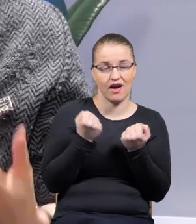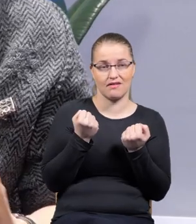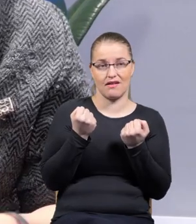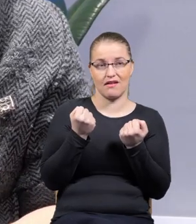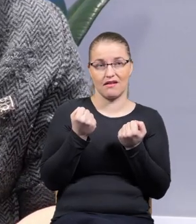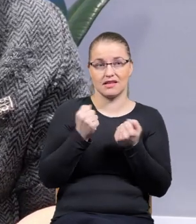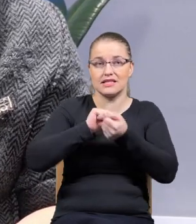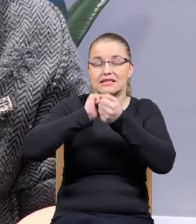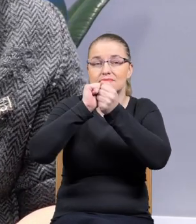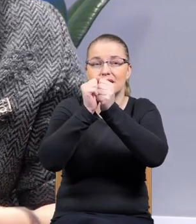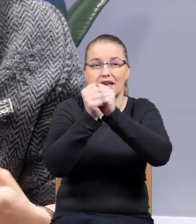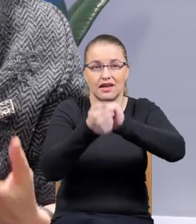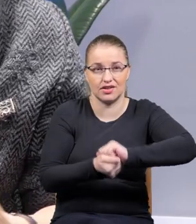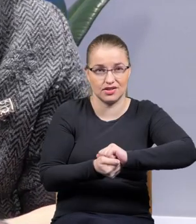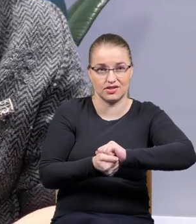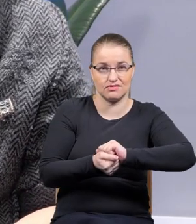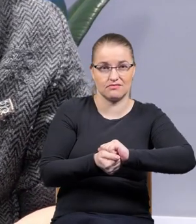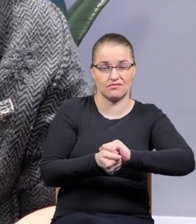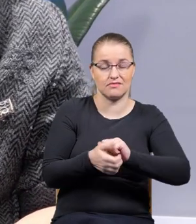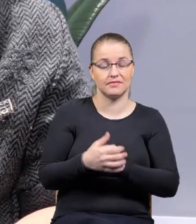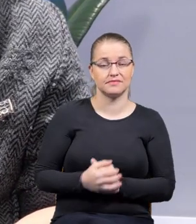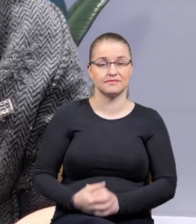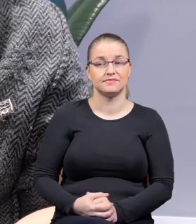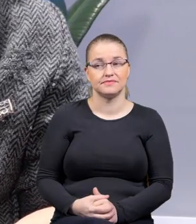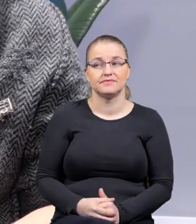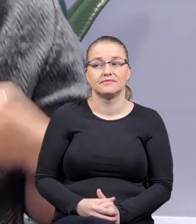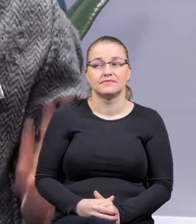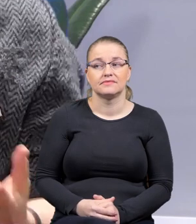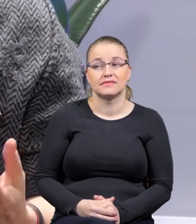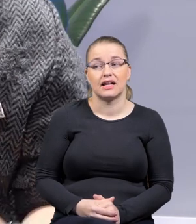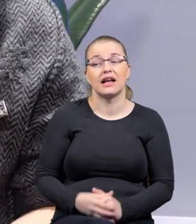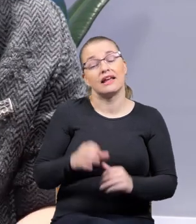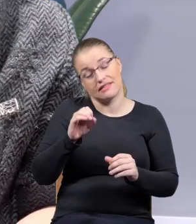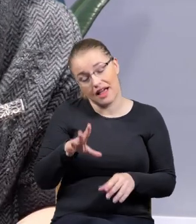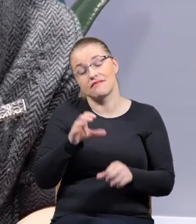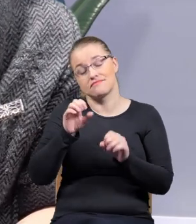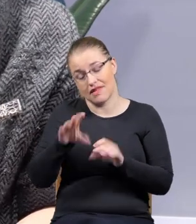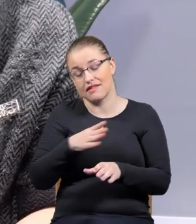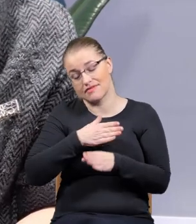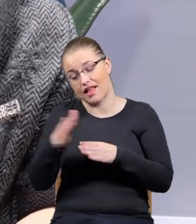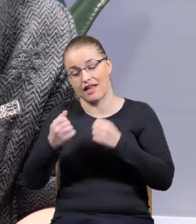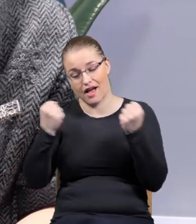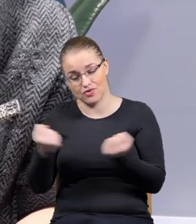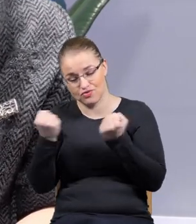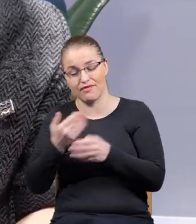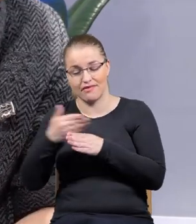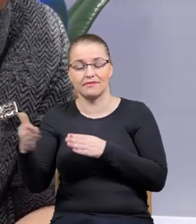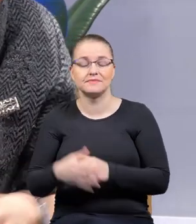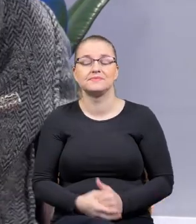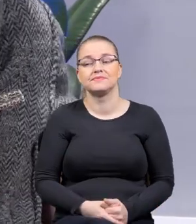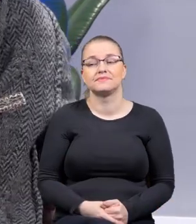żeby zmienić coś na dobre. Ale i tak się angażuję. Tak.